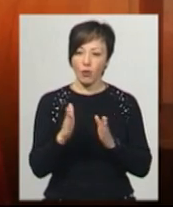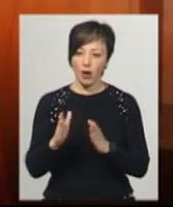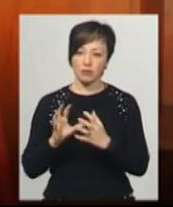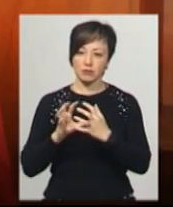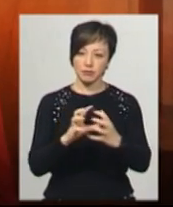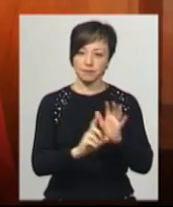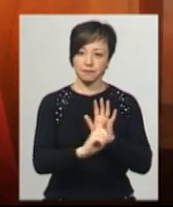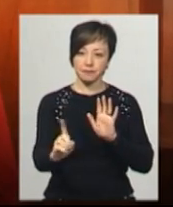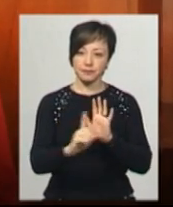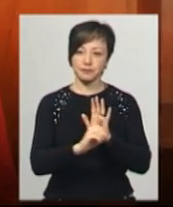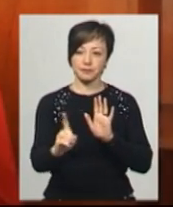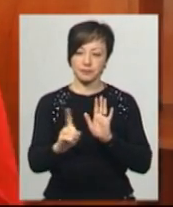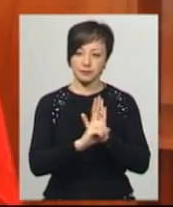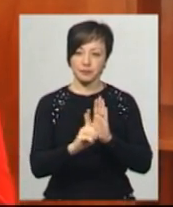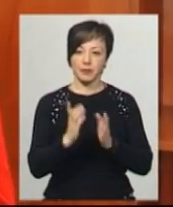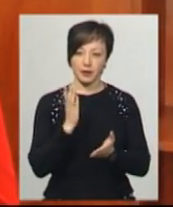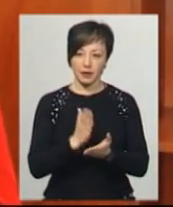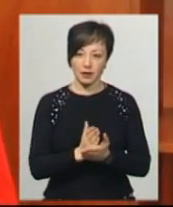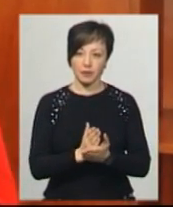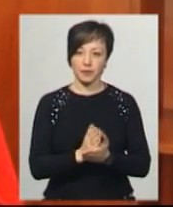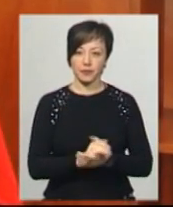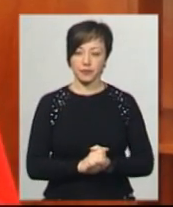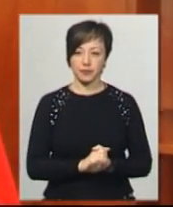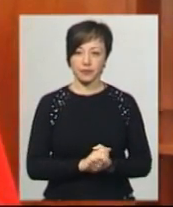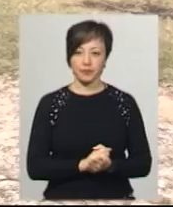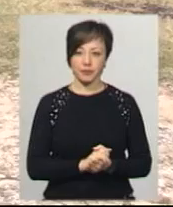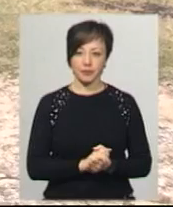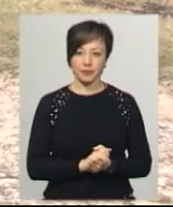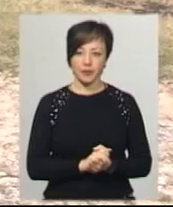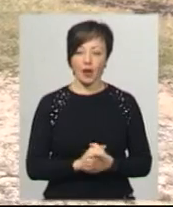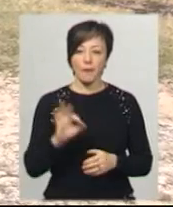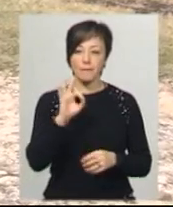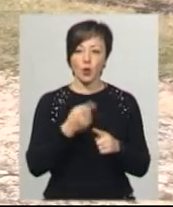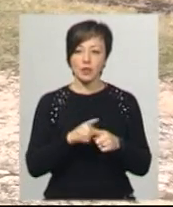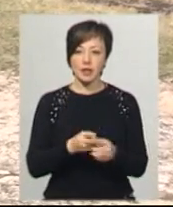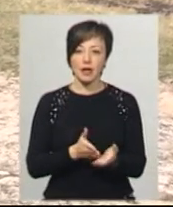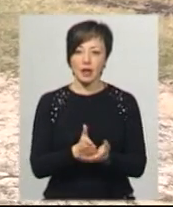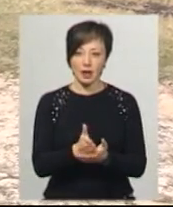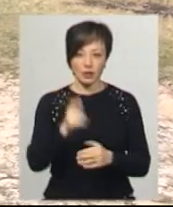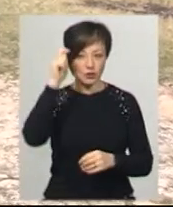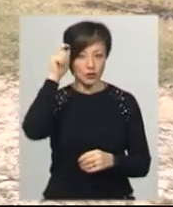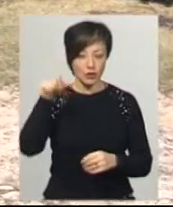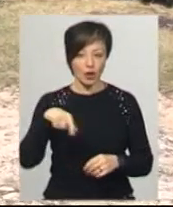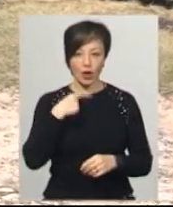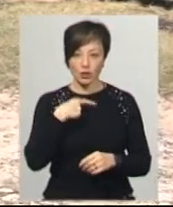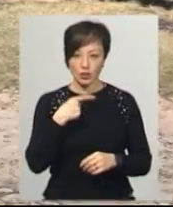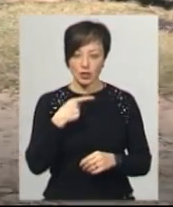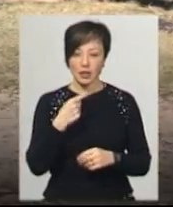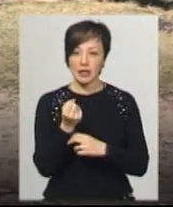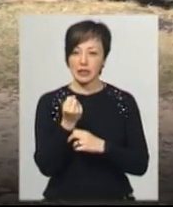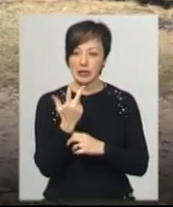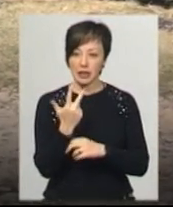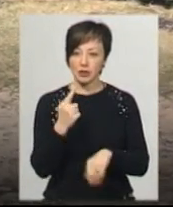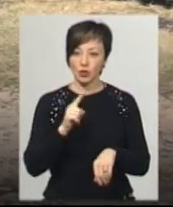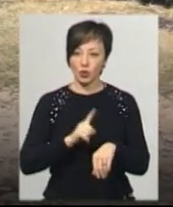Чемерівці-Вишнівчик-Слобідка-Смотрич-Кам'янець-Подільський. Про цей рейс місцевий житель Броніслав Вишневський каже. До 13-ї